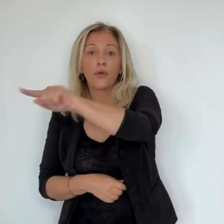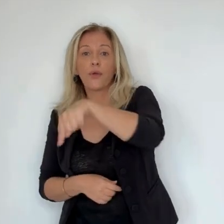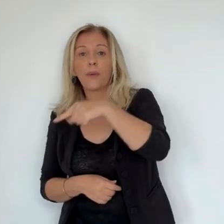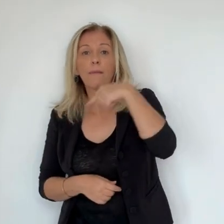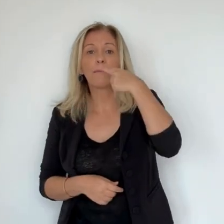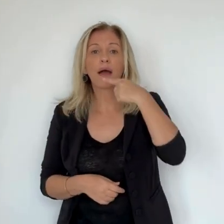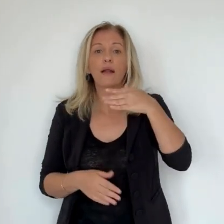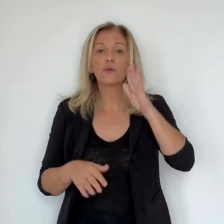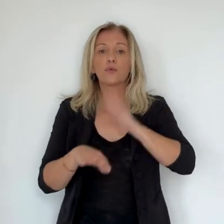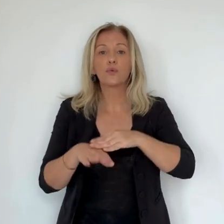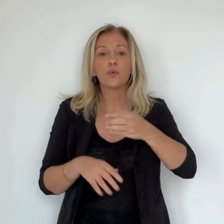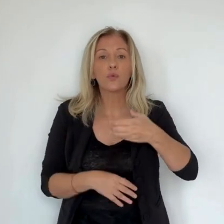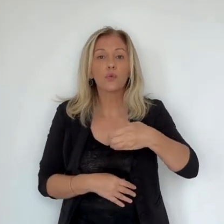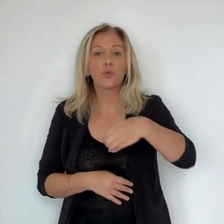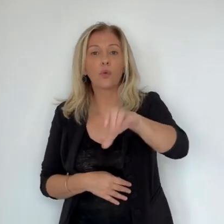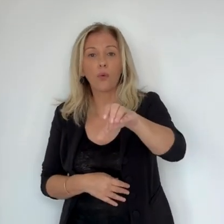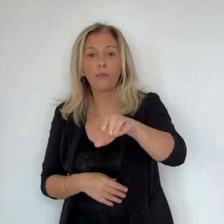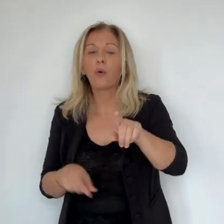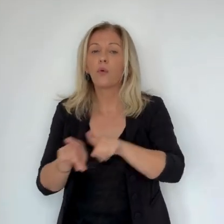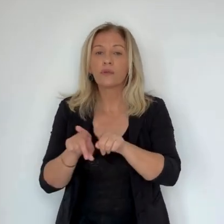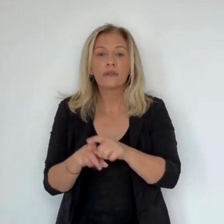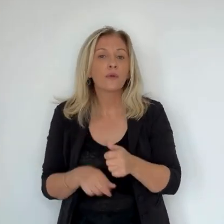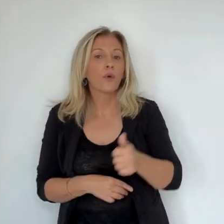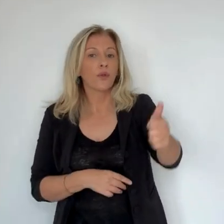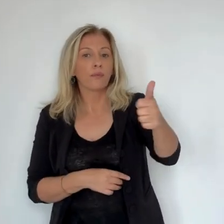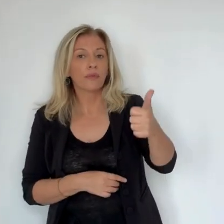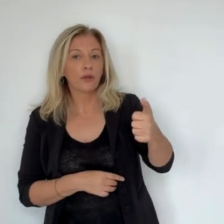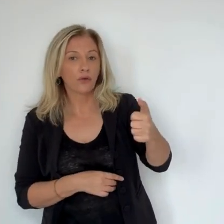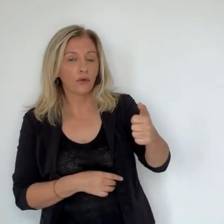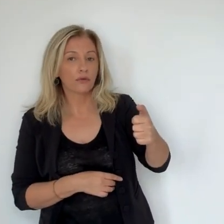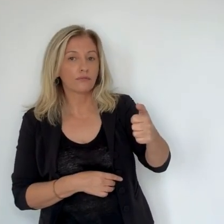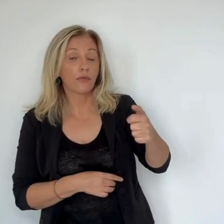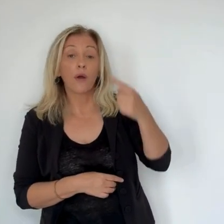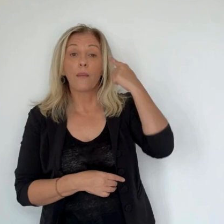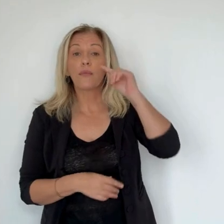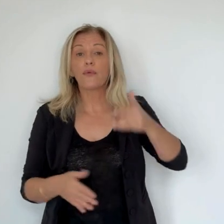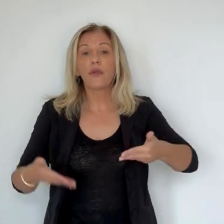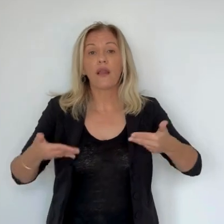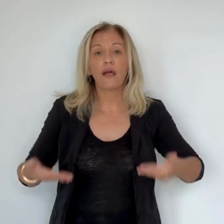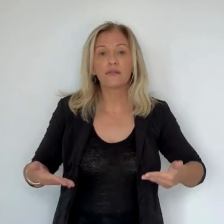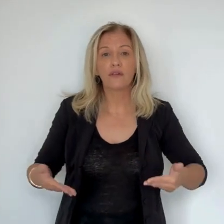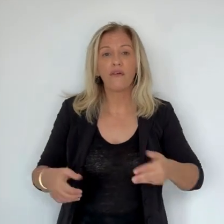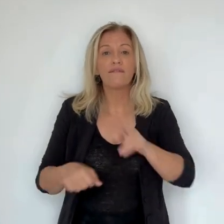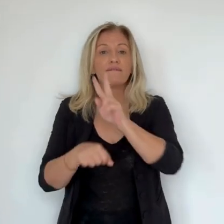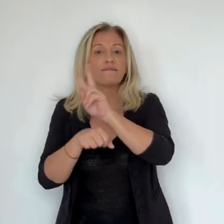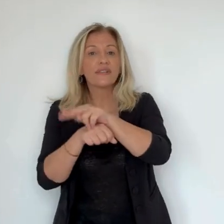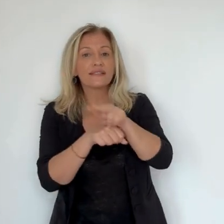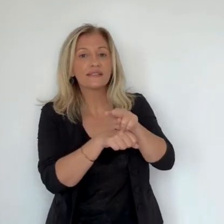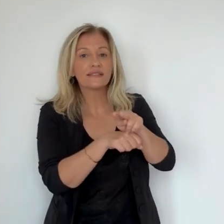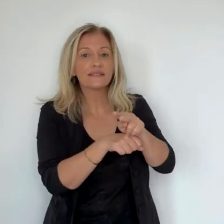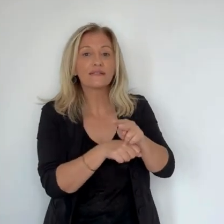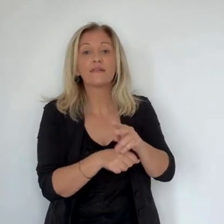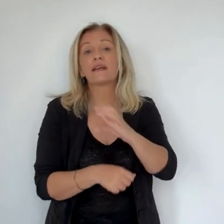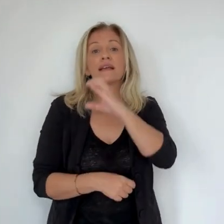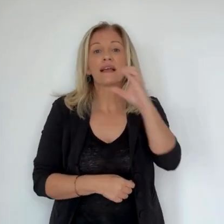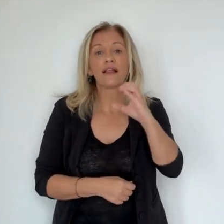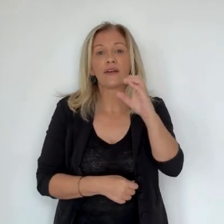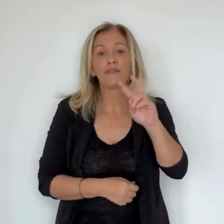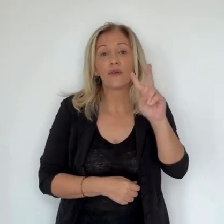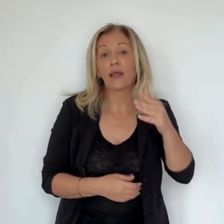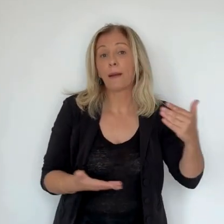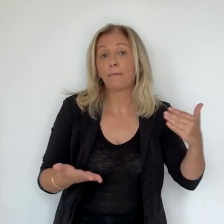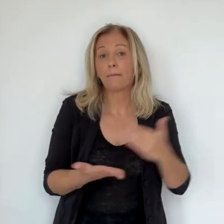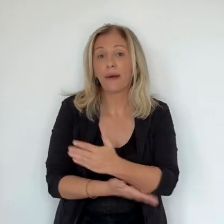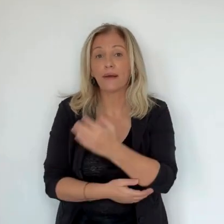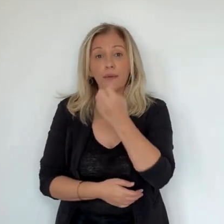continuité territoriale et surtout aussi de la question de l'autonomie. Deux questions où la ministre est très attendue. Catherine Vautrin,